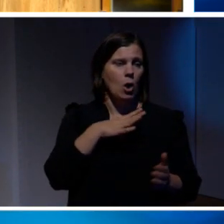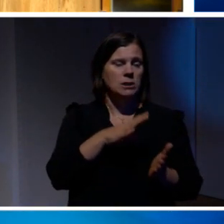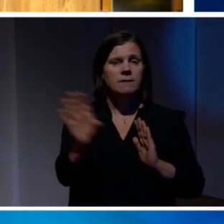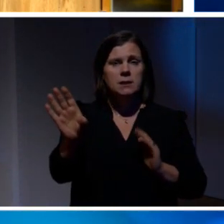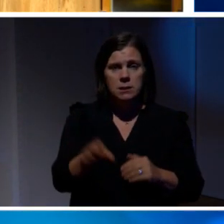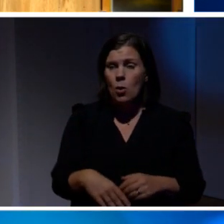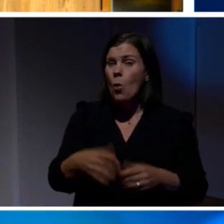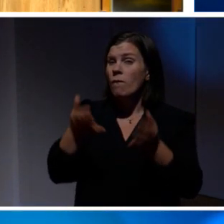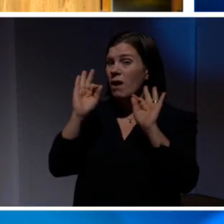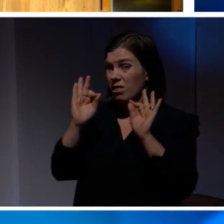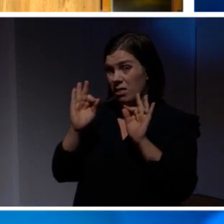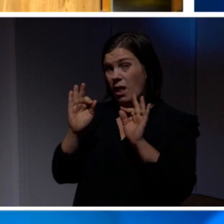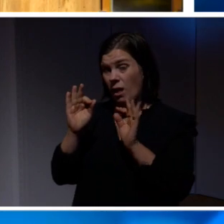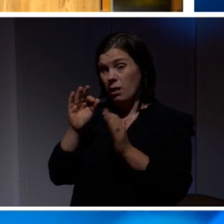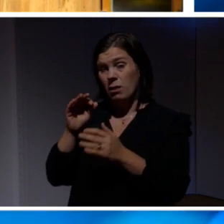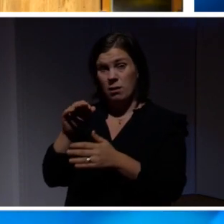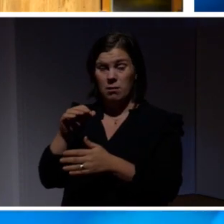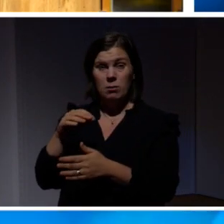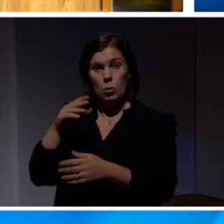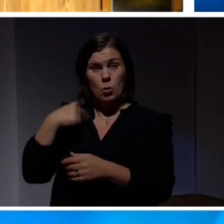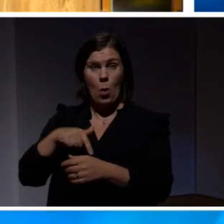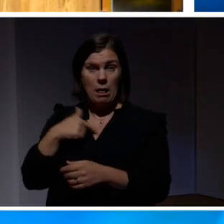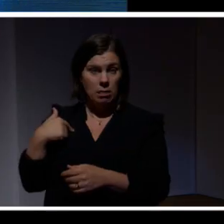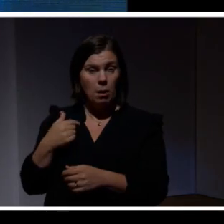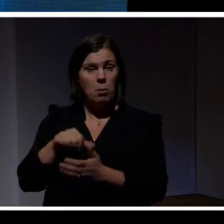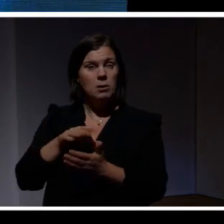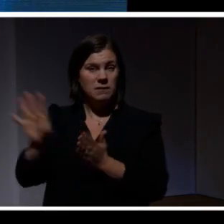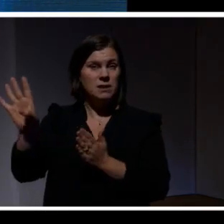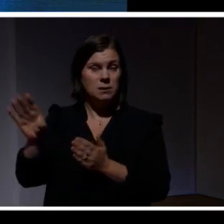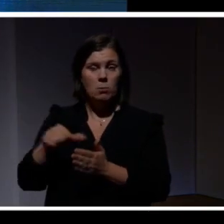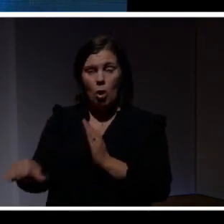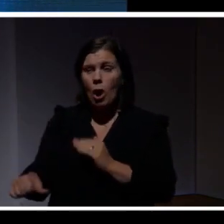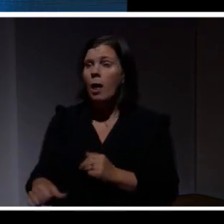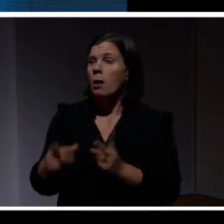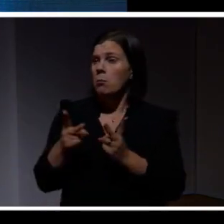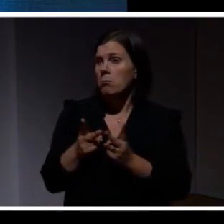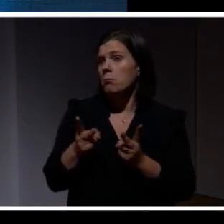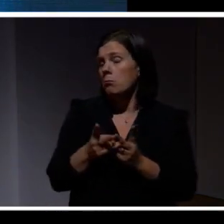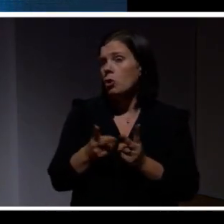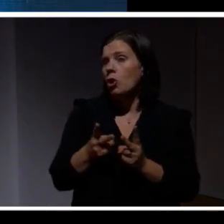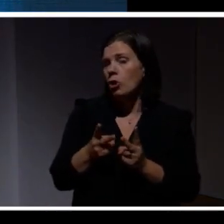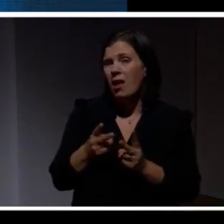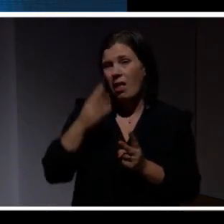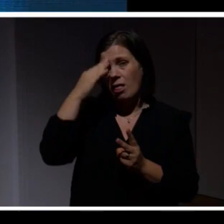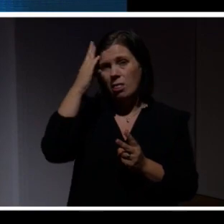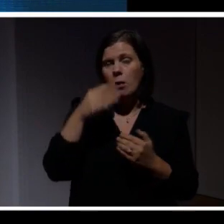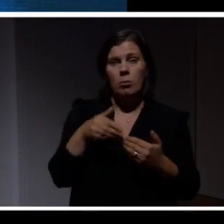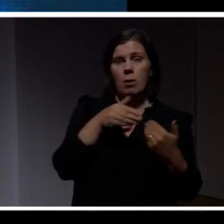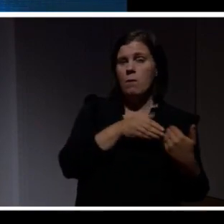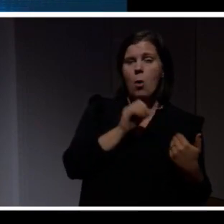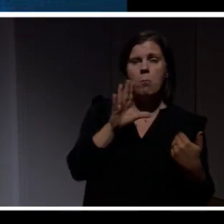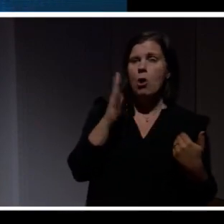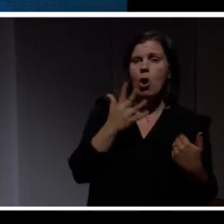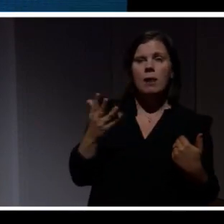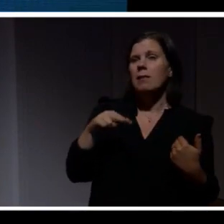Offentliga toaletter där man gärna får betala med Swish. Det här leder ju ofrånkomligen till ett utanförskap för de som inte riktigt